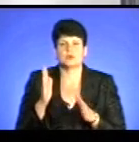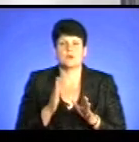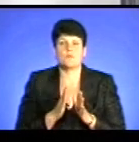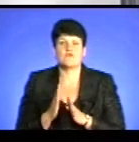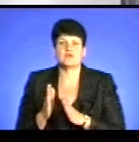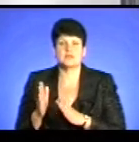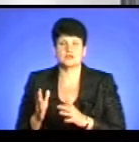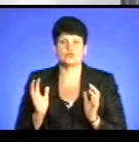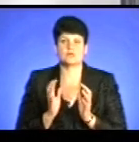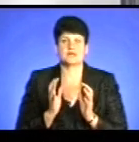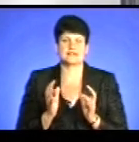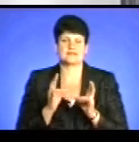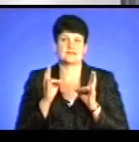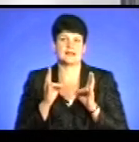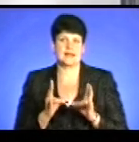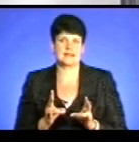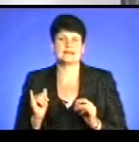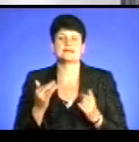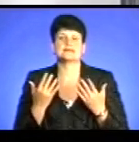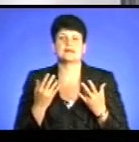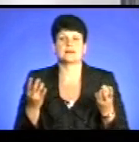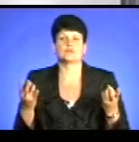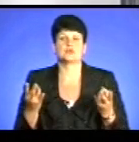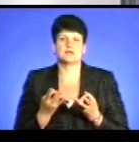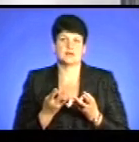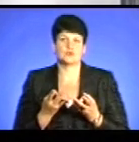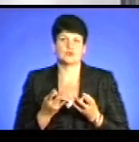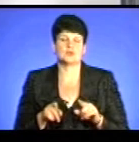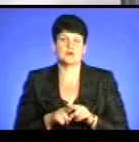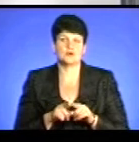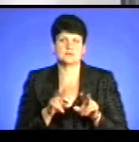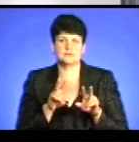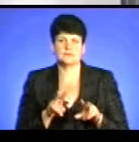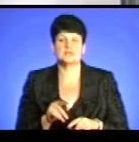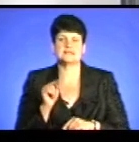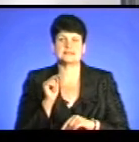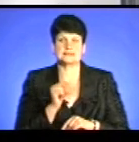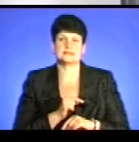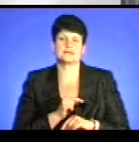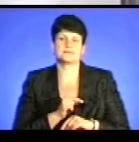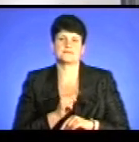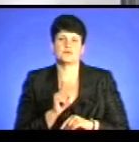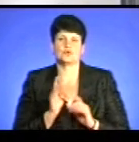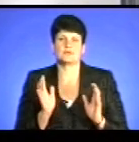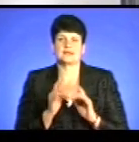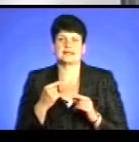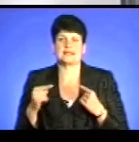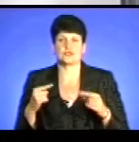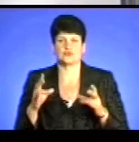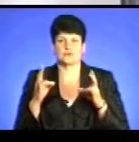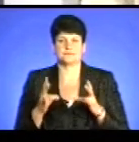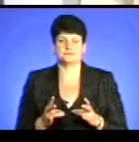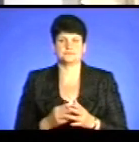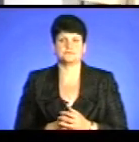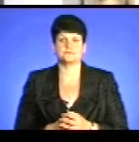щоб все ж таки вберегтися від трагедії? І наскільки потрібно також стежити за тим, щоб і вберегти іншого від трагедії?